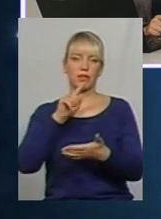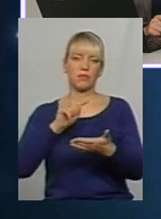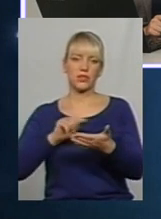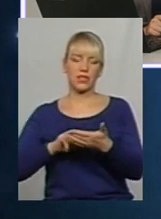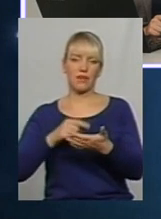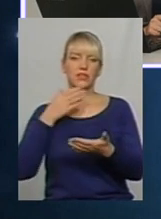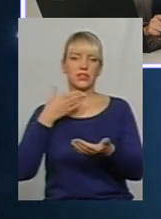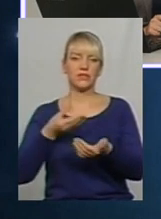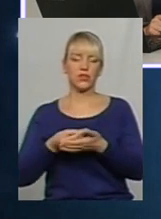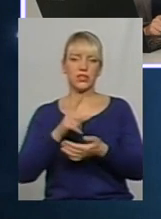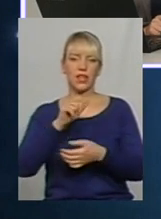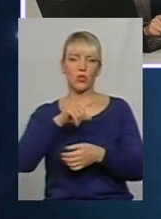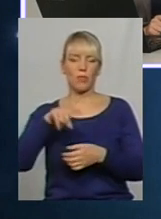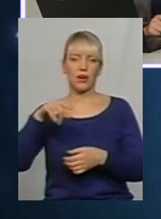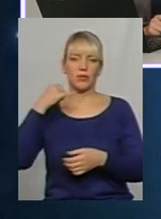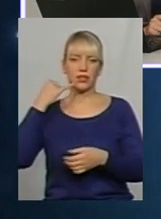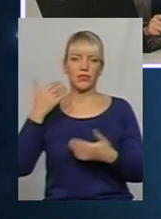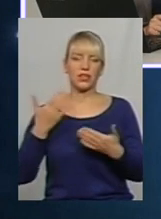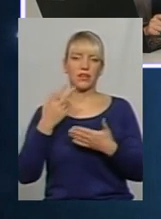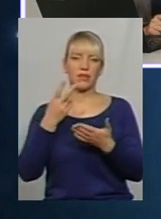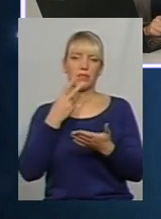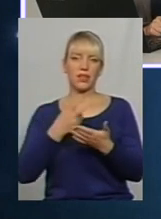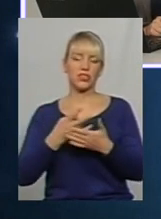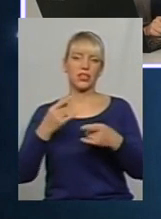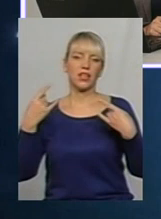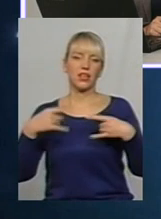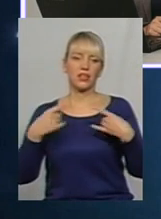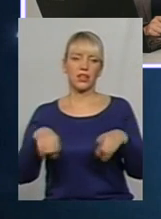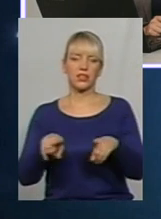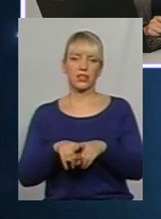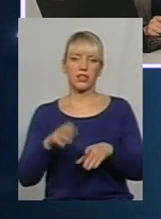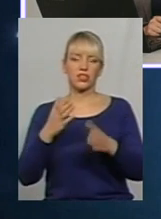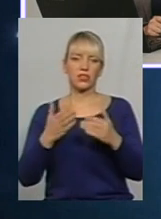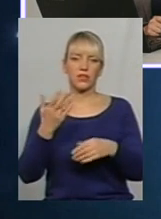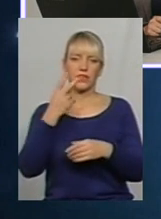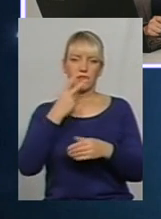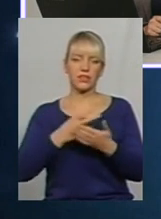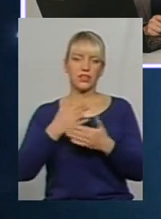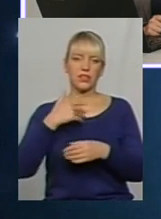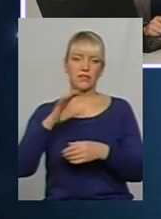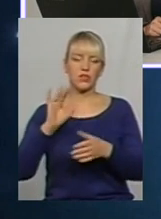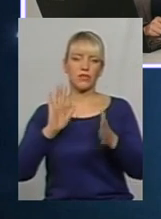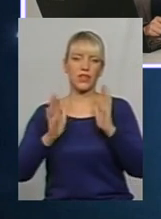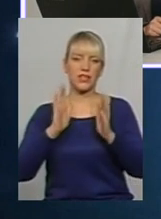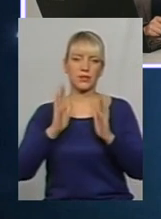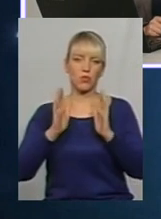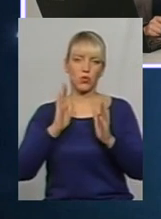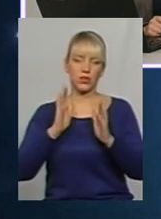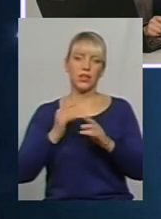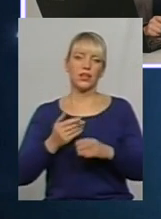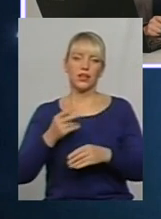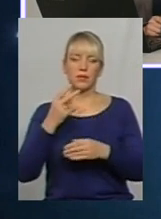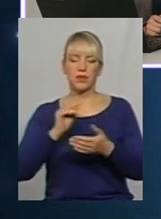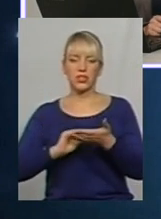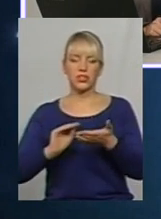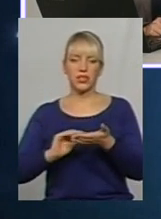питання за номерами телефонів, які бачите на екранах, а також, якщо ви нас дивитесь у соцмережі Facebook, пишіть